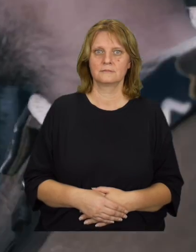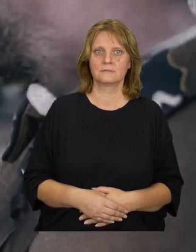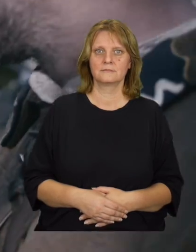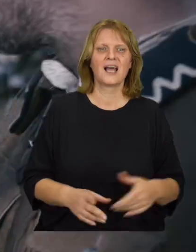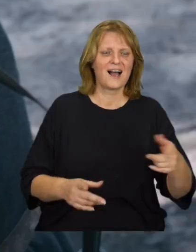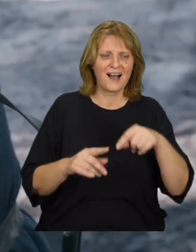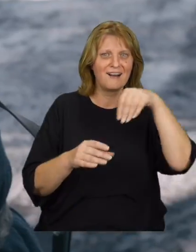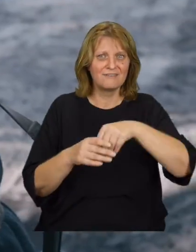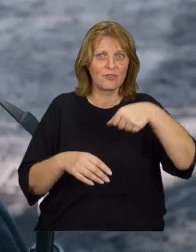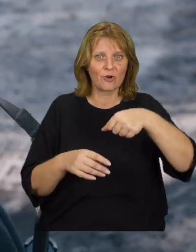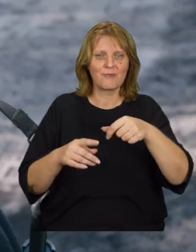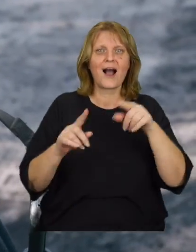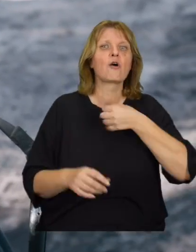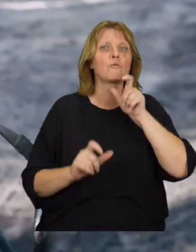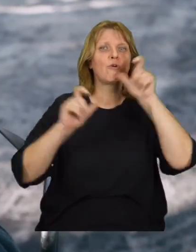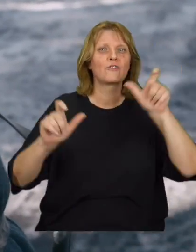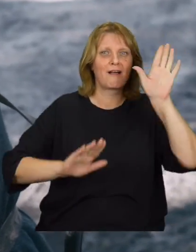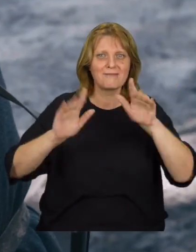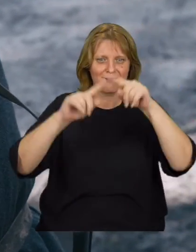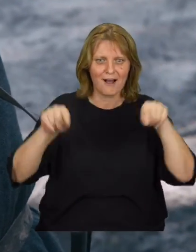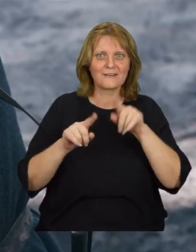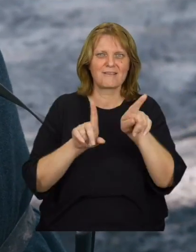Karty do głosowania! I propaganda!